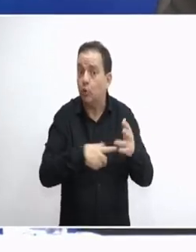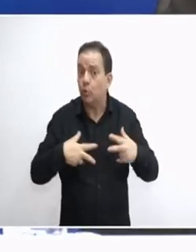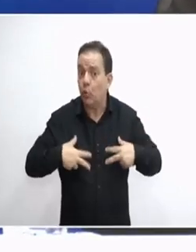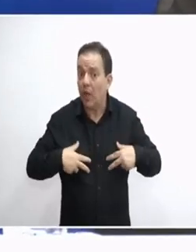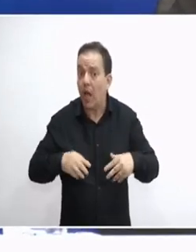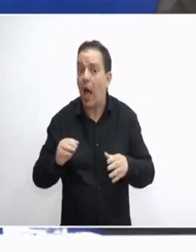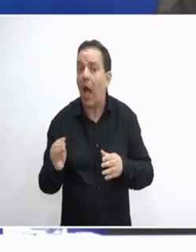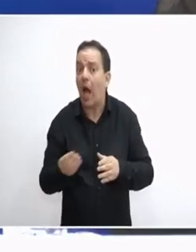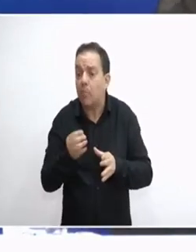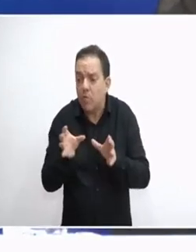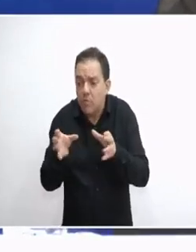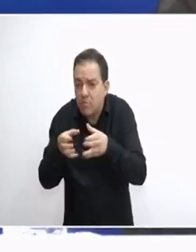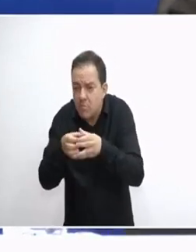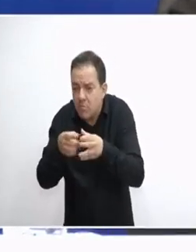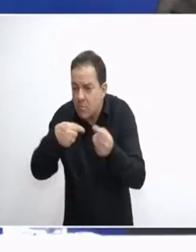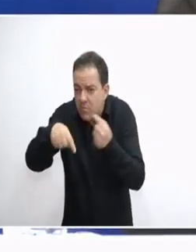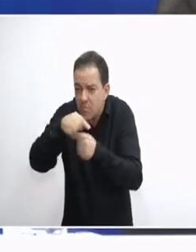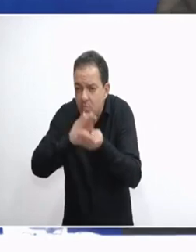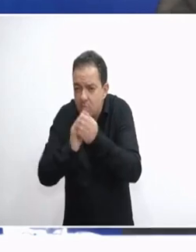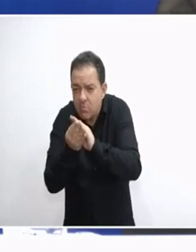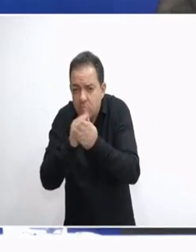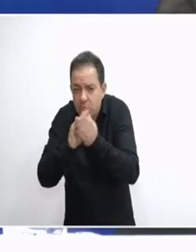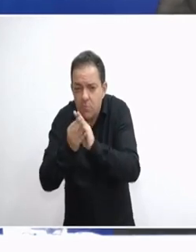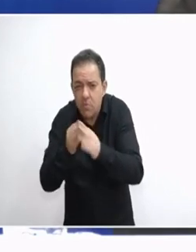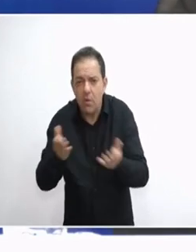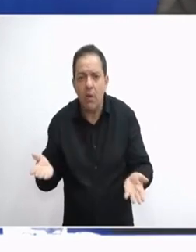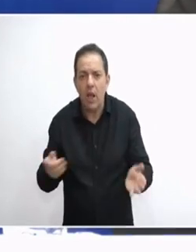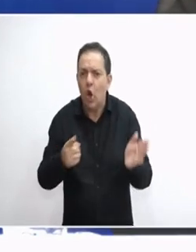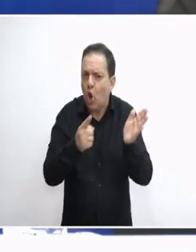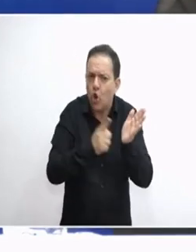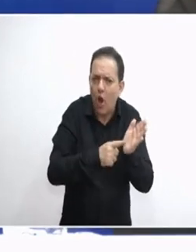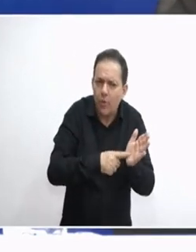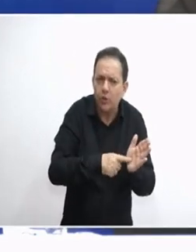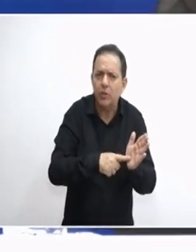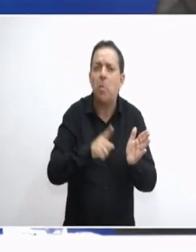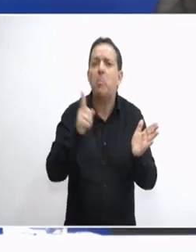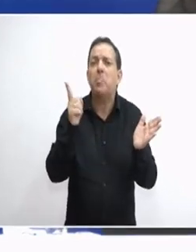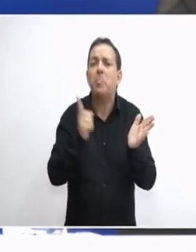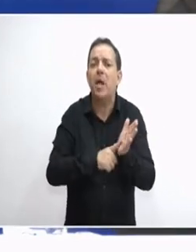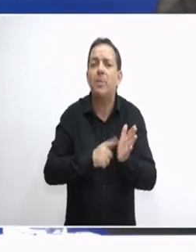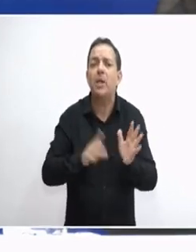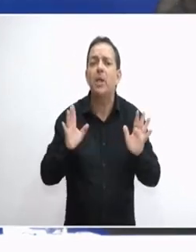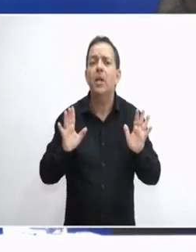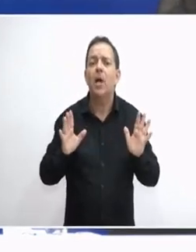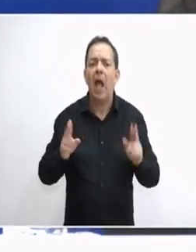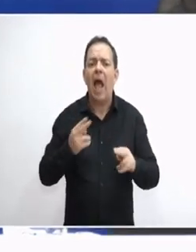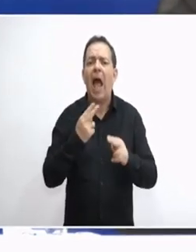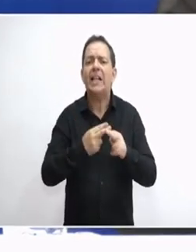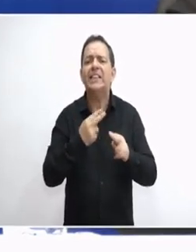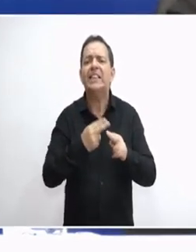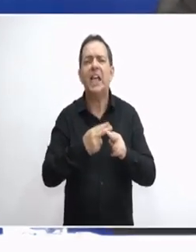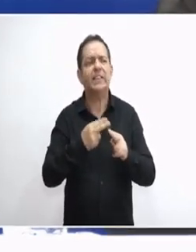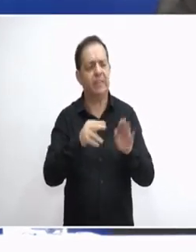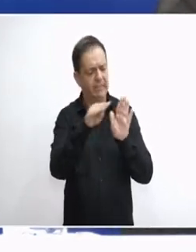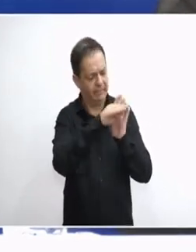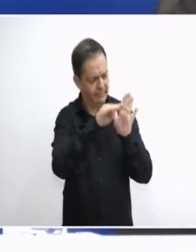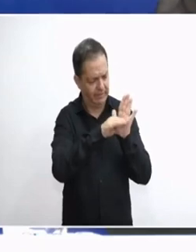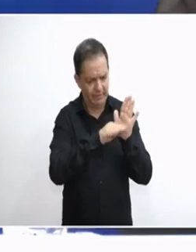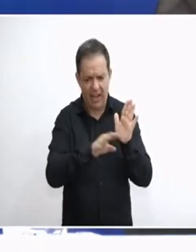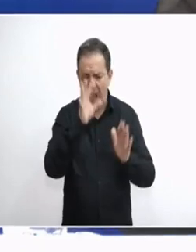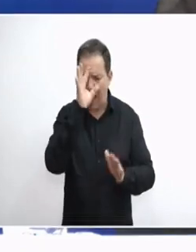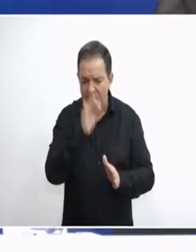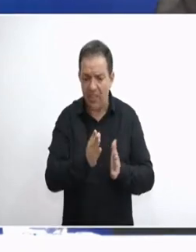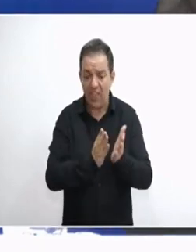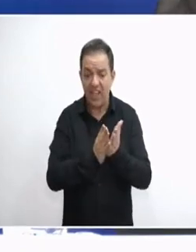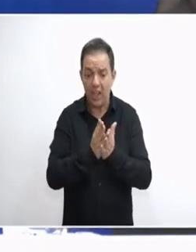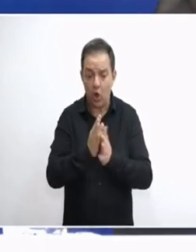βγαίνουν από σκοτεικνά κέντρα εξουσίας. Οι νόμοι θα πρέπει να βγαίνουν από ένα αγλάνιαο αξιακό σύστημα της αλήθειας, του